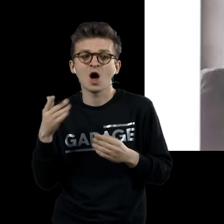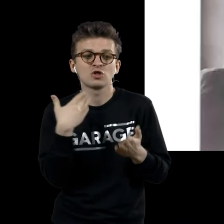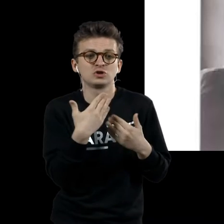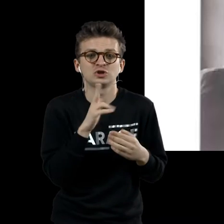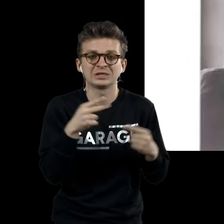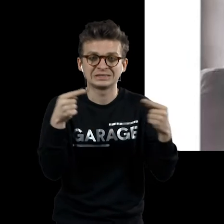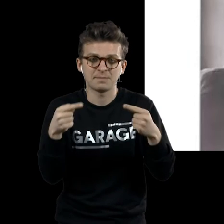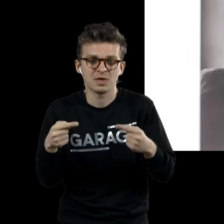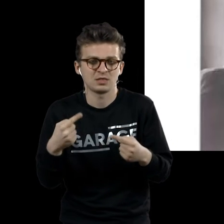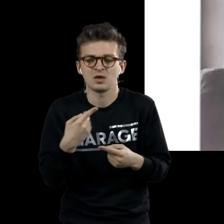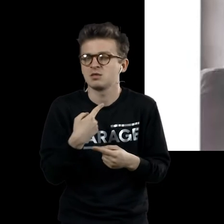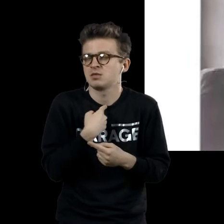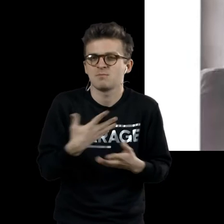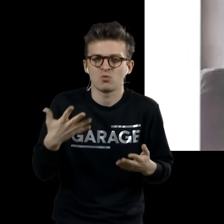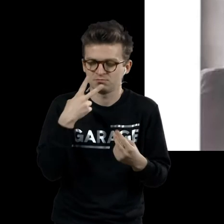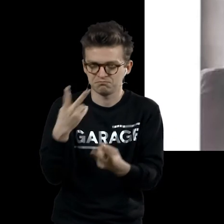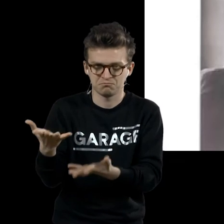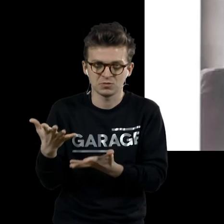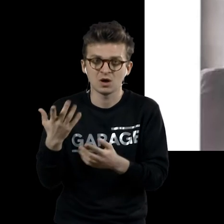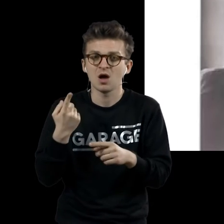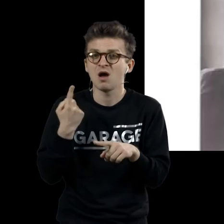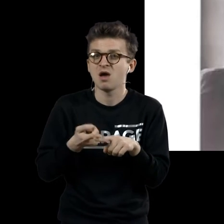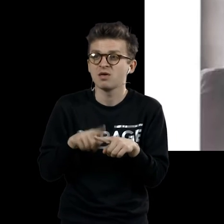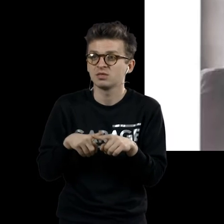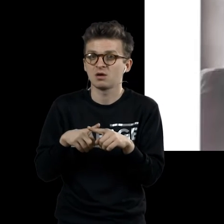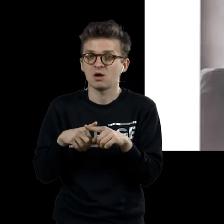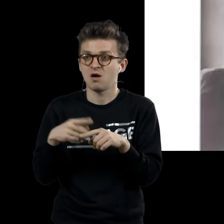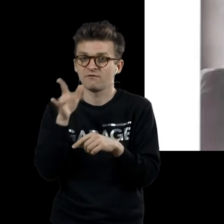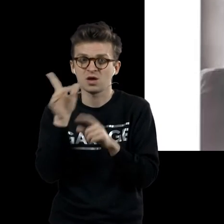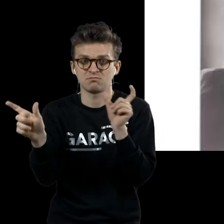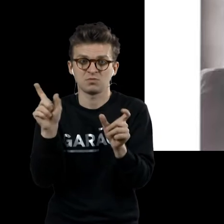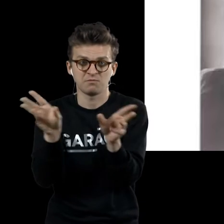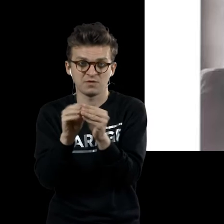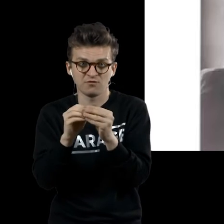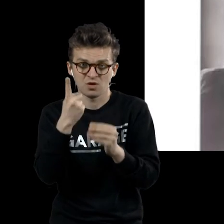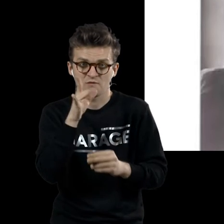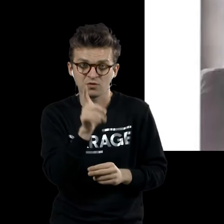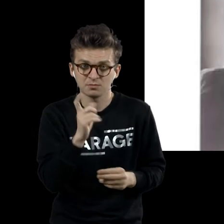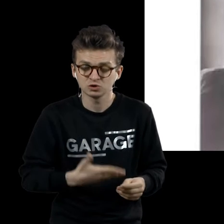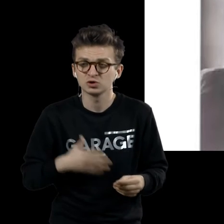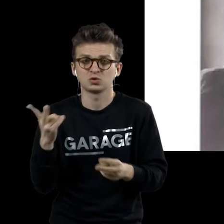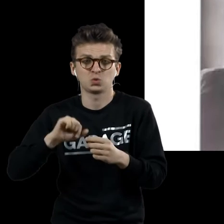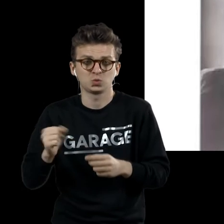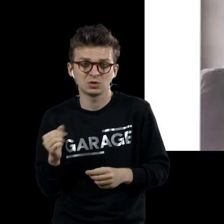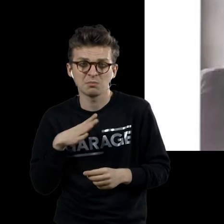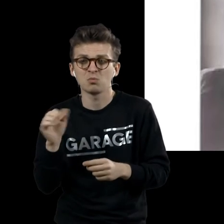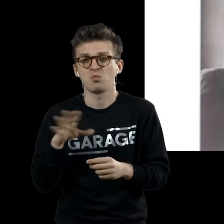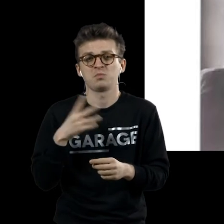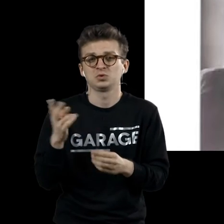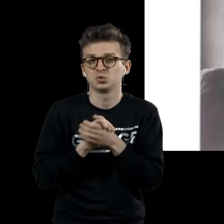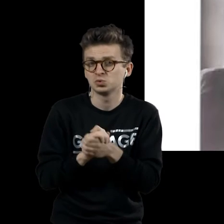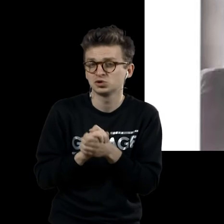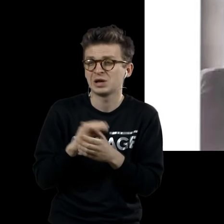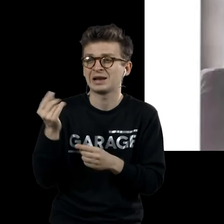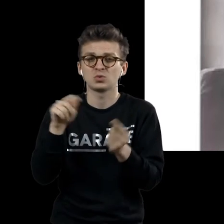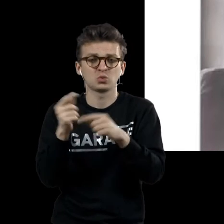современники, это друзья, это люди, которые всю жизнь были знакомы, дружили. Может быть, единственные два человека, которые лучше всего